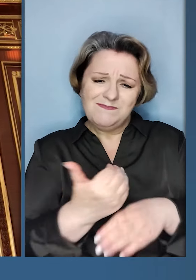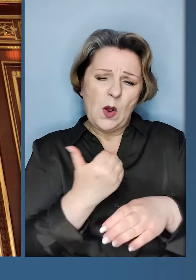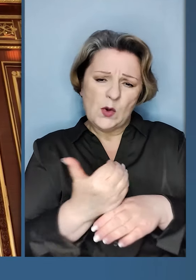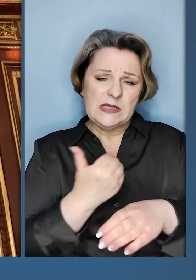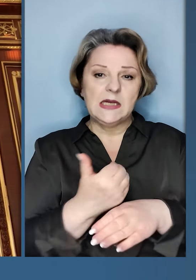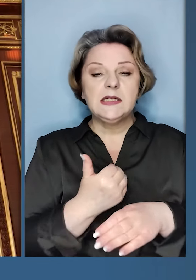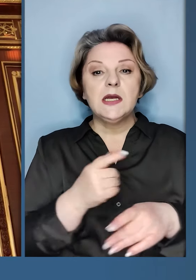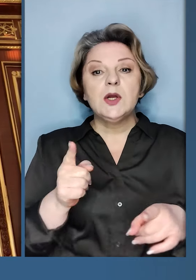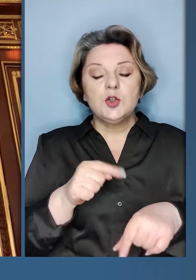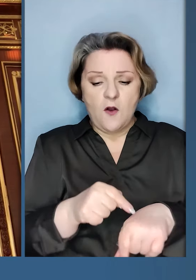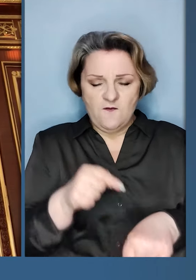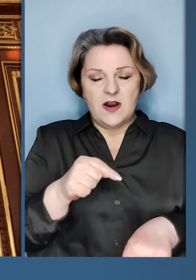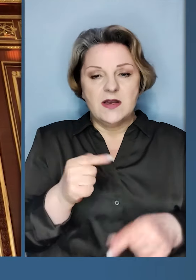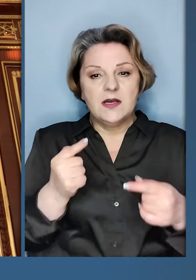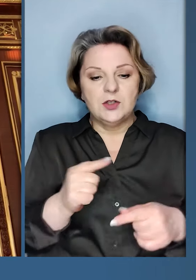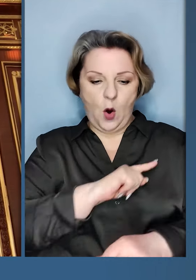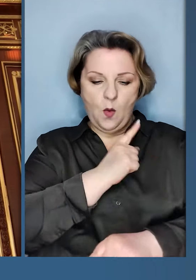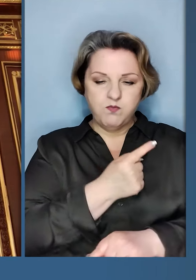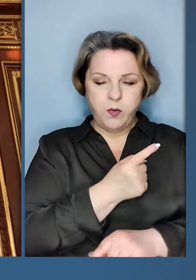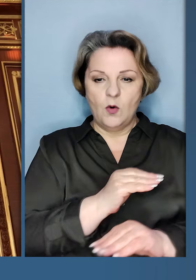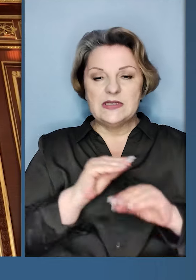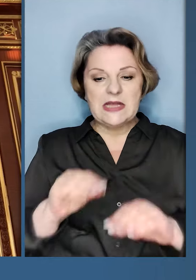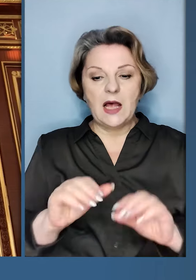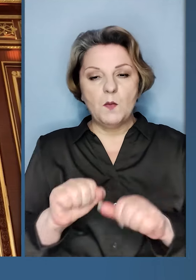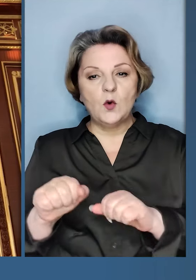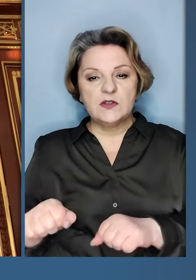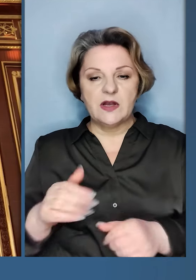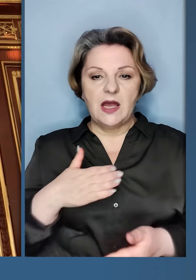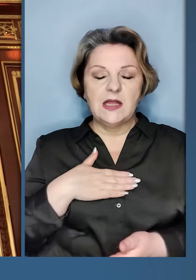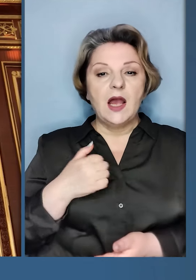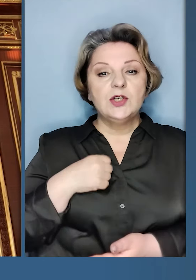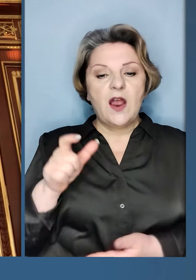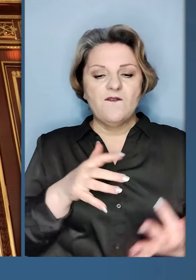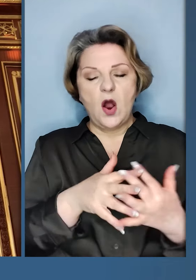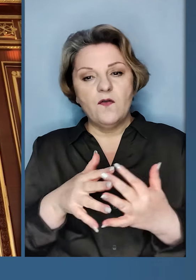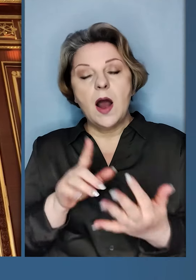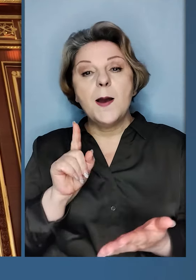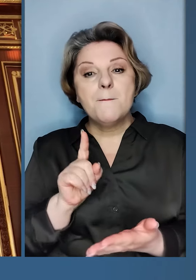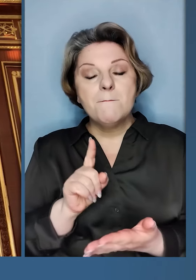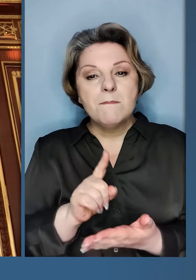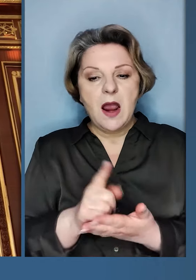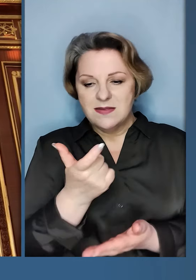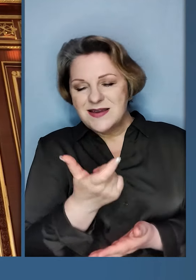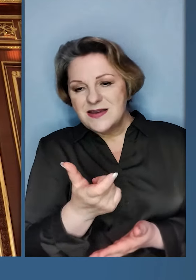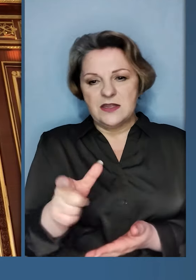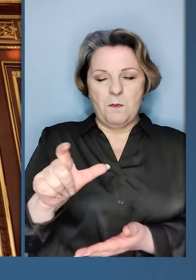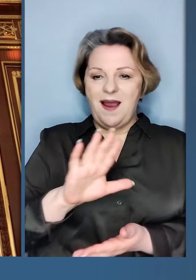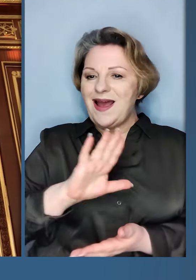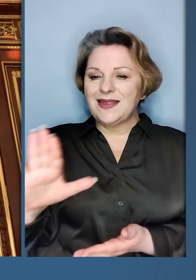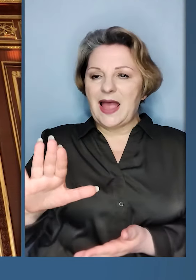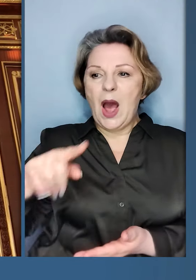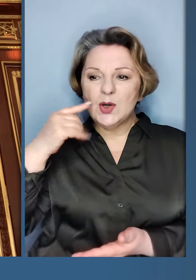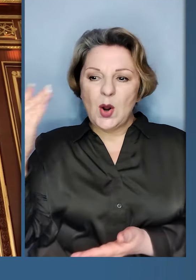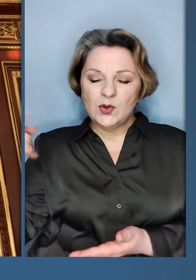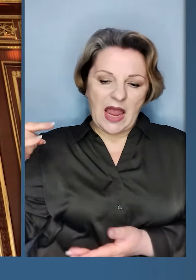прискорення постачання, щоб відчутно посилити можливості наших воїнів. На фронті мають домінувати